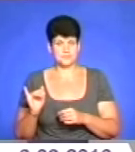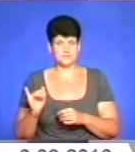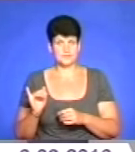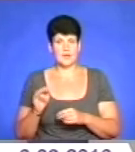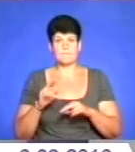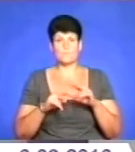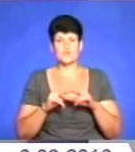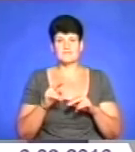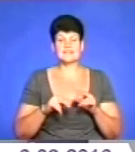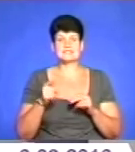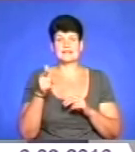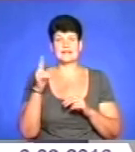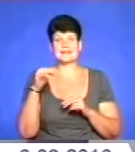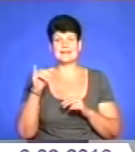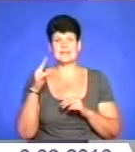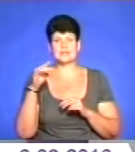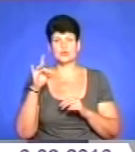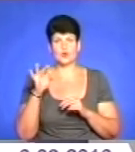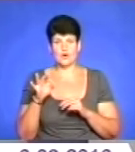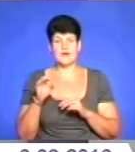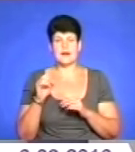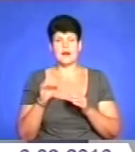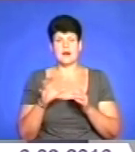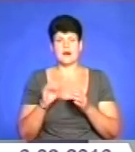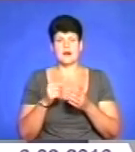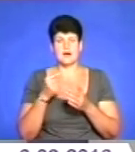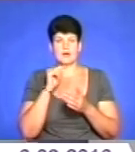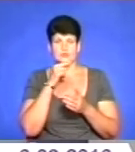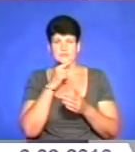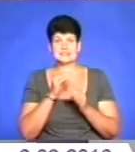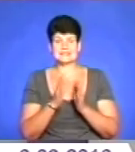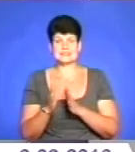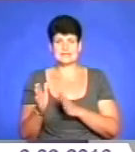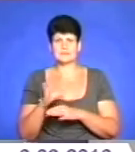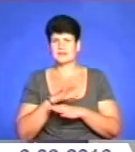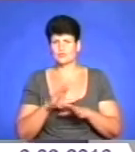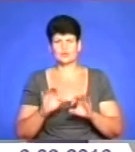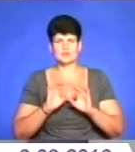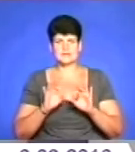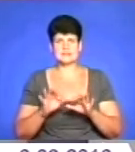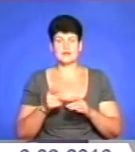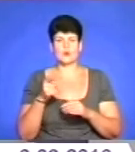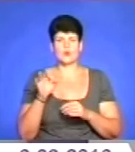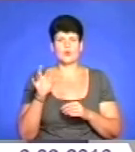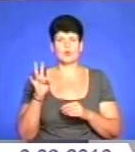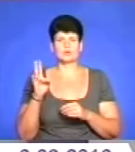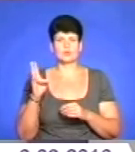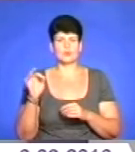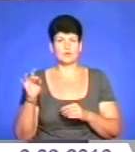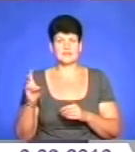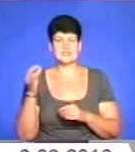а будівництво гідроакумулюючих систем. Світ має дуже багато практики, за браком часу я не буду проводити. Це Гонконг, навіть Німеччина.